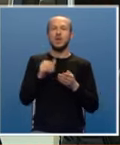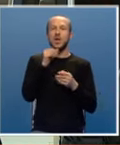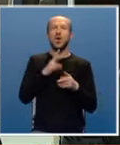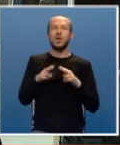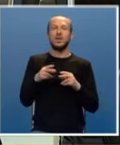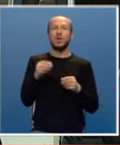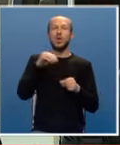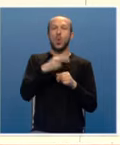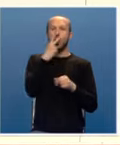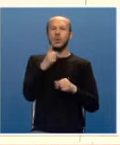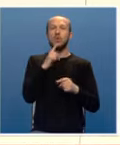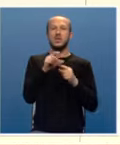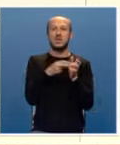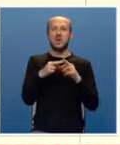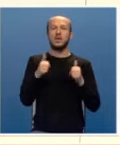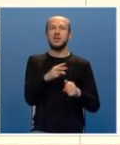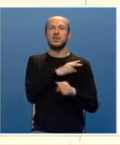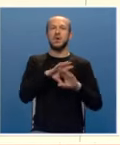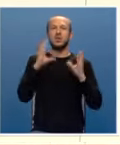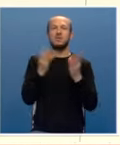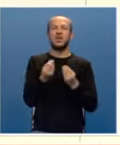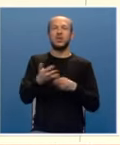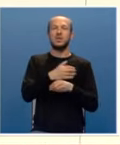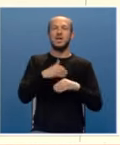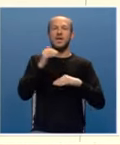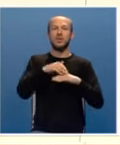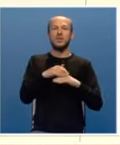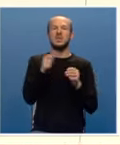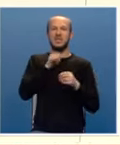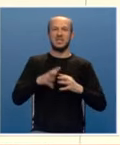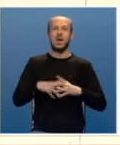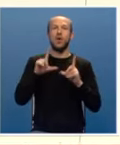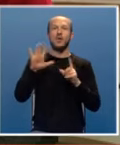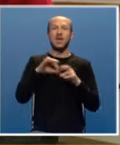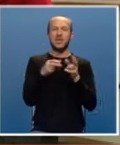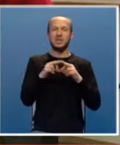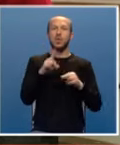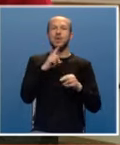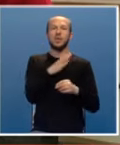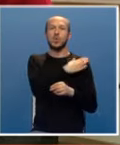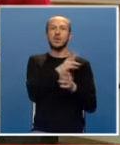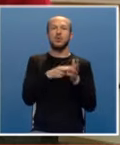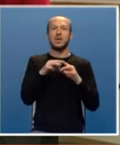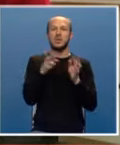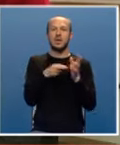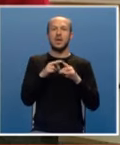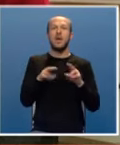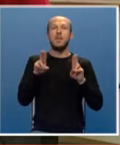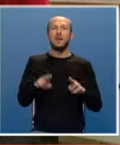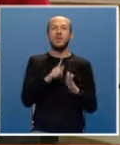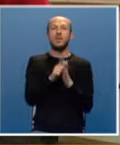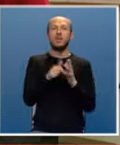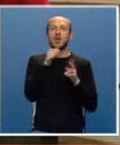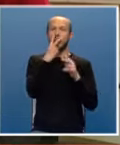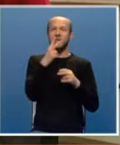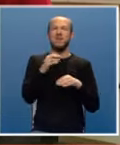doprinio je ugled u koji Srna danas ima kod svih korisnika informativnih servisa ove agencije koji se oslonjaju na Srnine pravovremene i